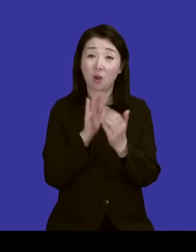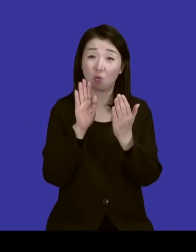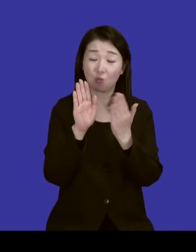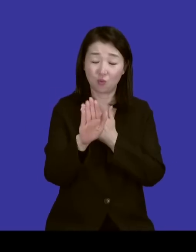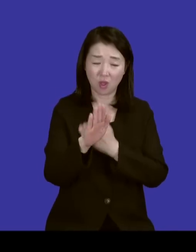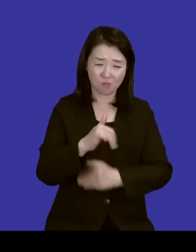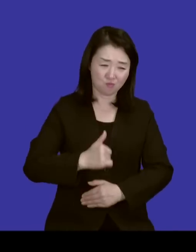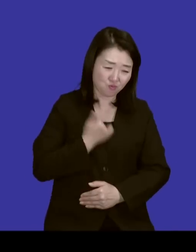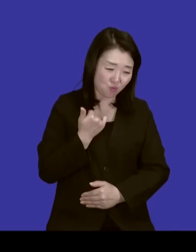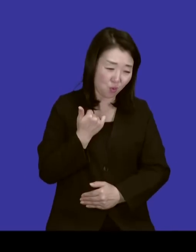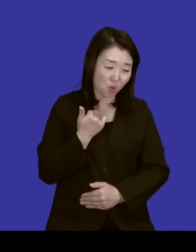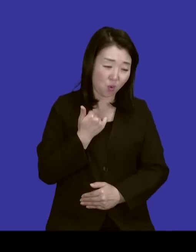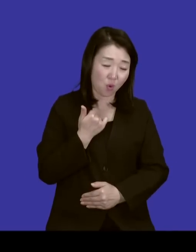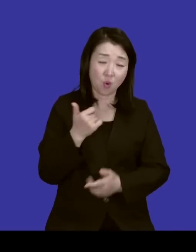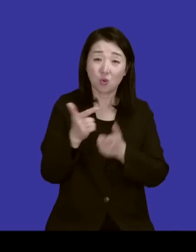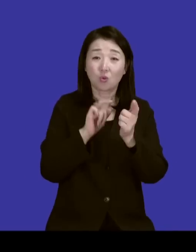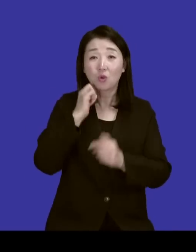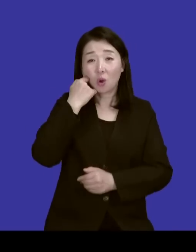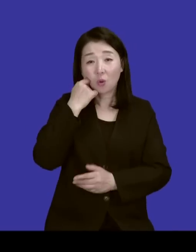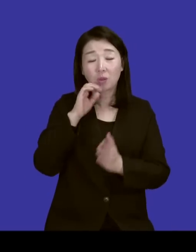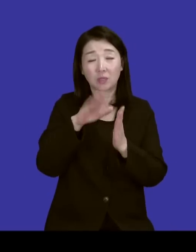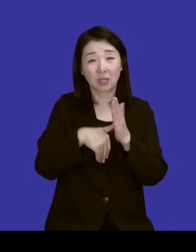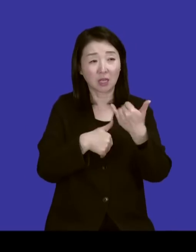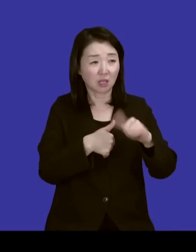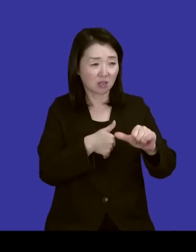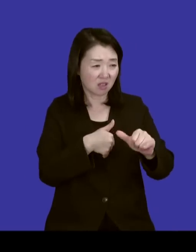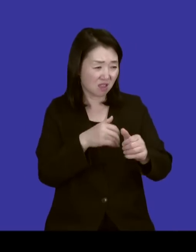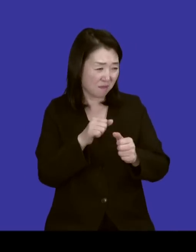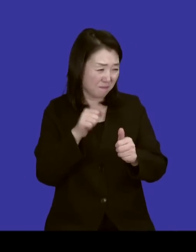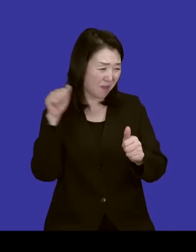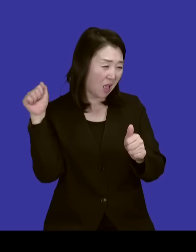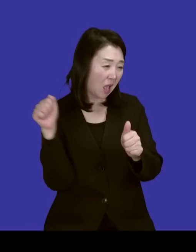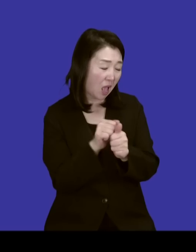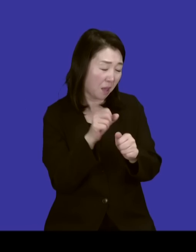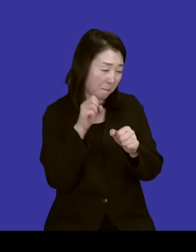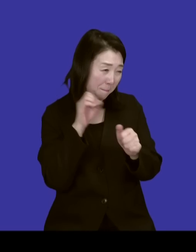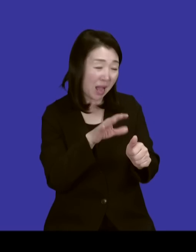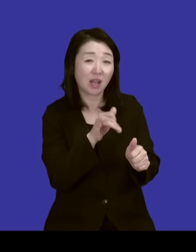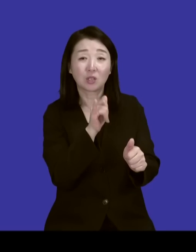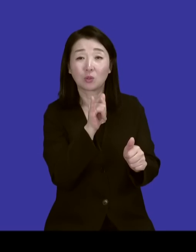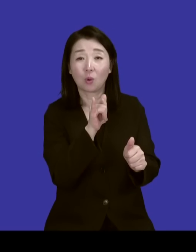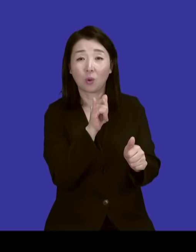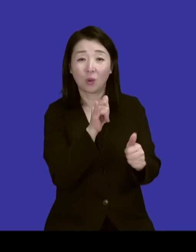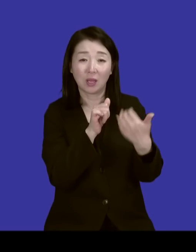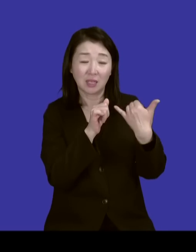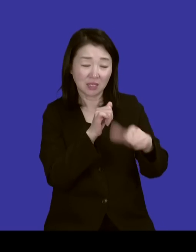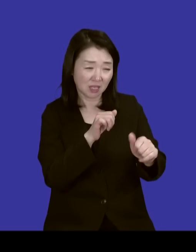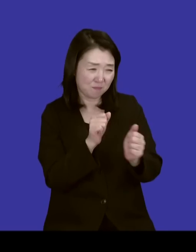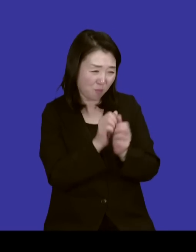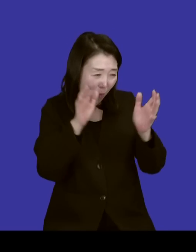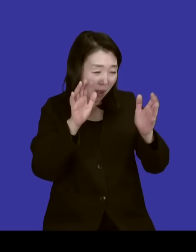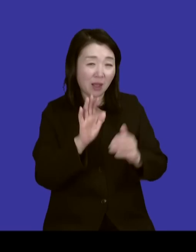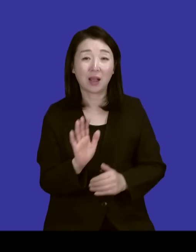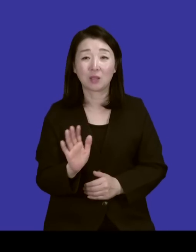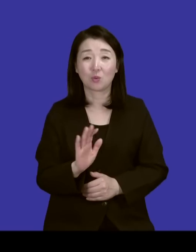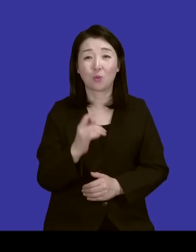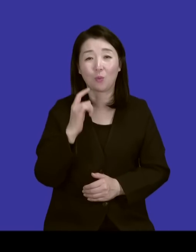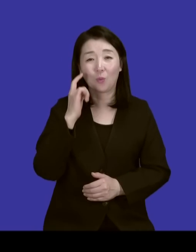분노가 가시지 않으면 이게 또 자녀들에게 폭발될 때가 있잖아요. 근데 자녀들에게 이제 폭발이라기보다는